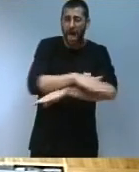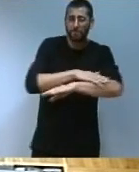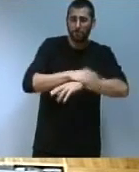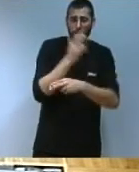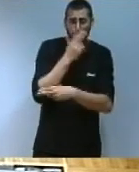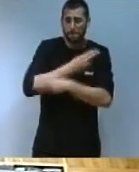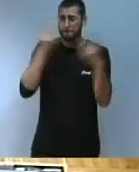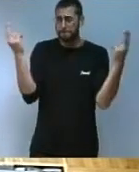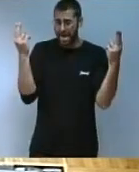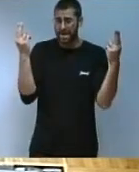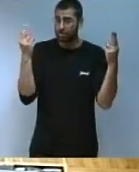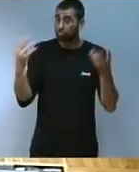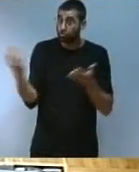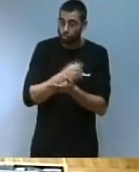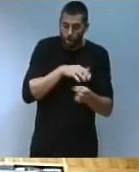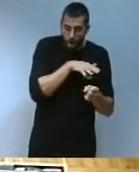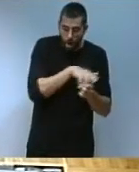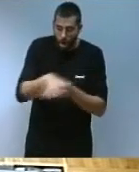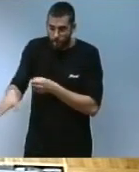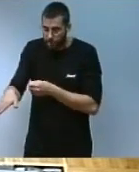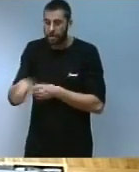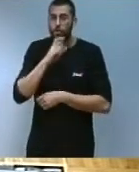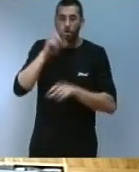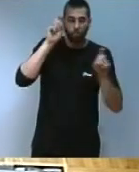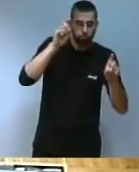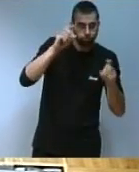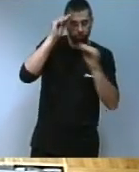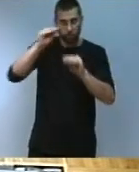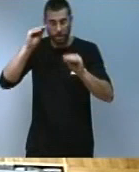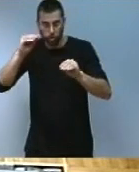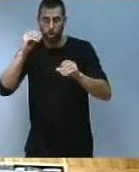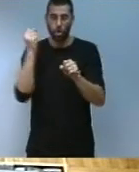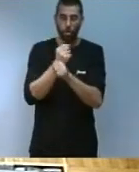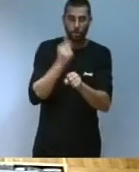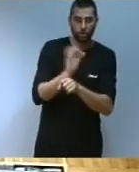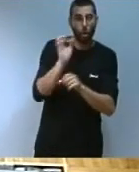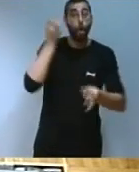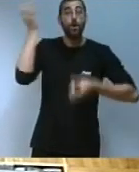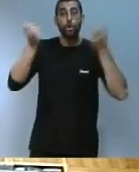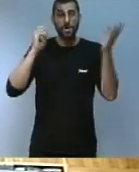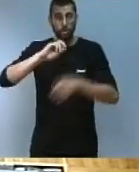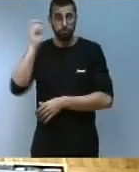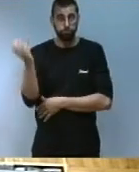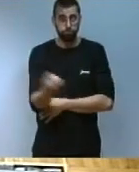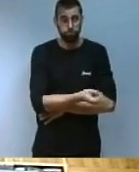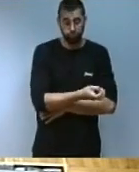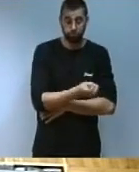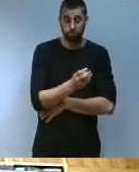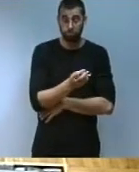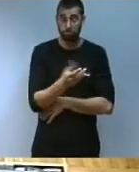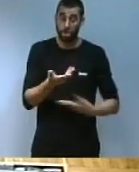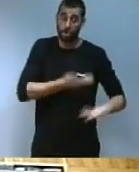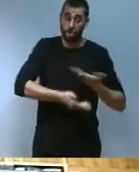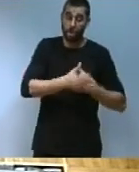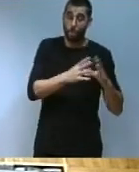a través de les seues polítiques d'educació formació ocupació o innovació entre altres al costat de les universitats